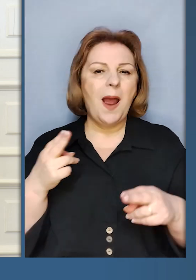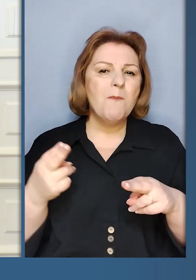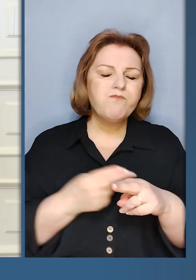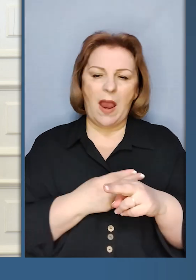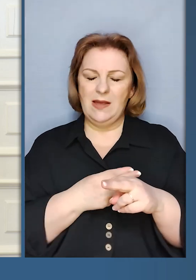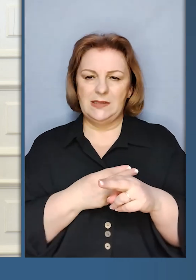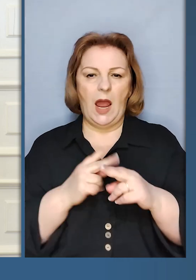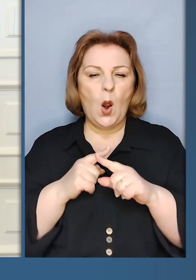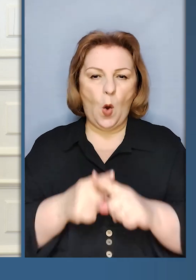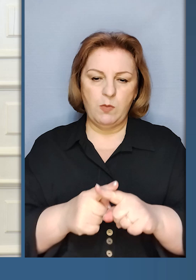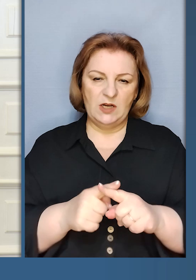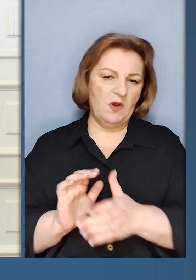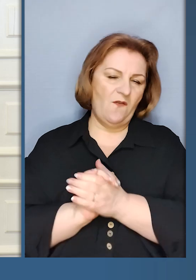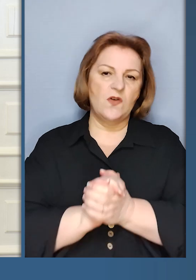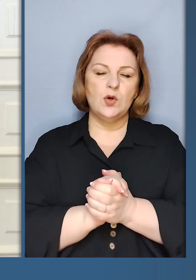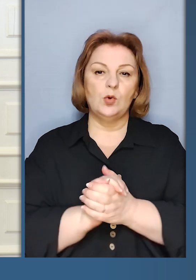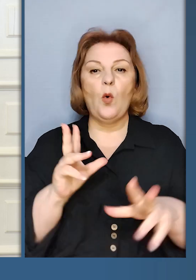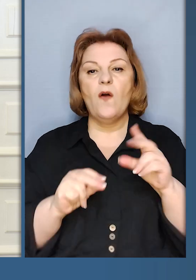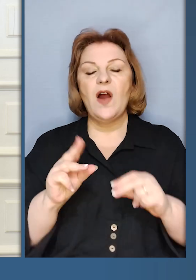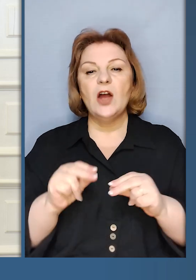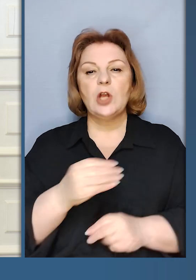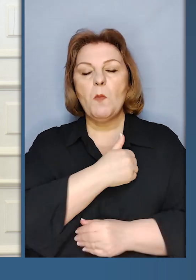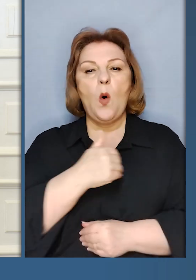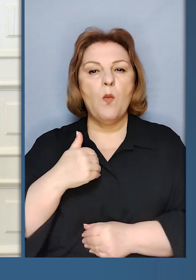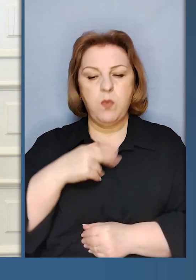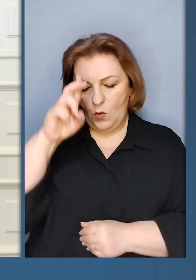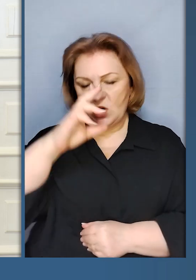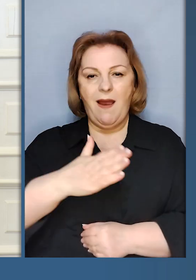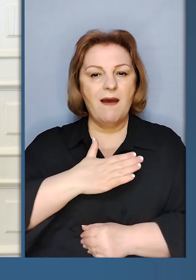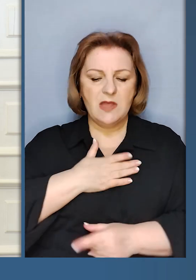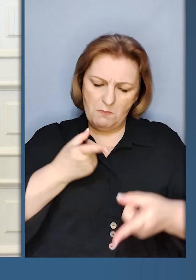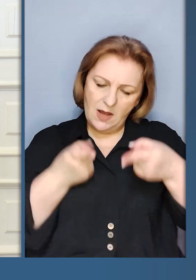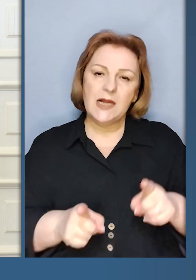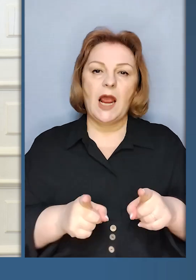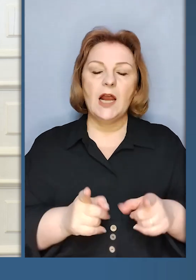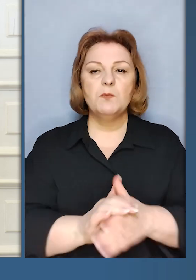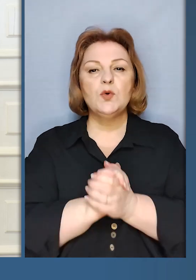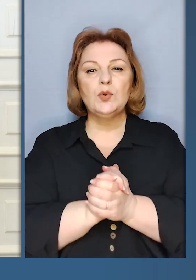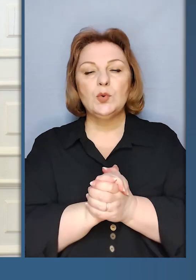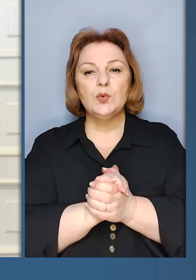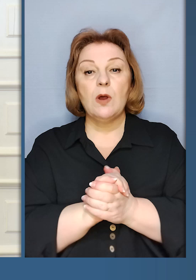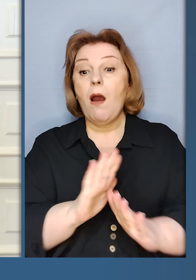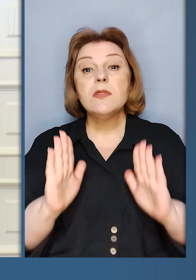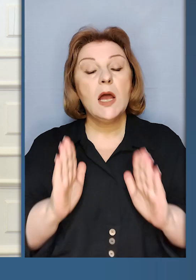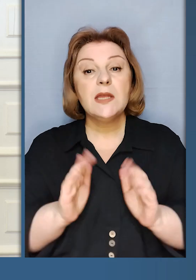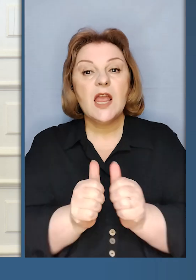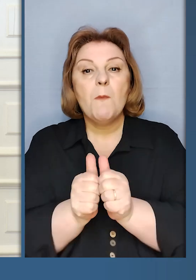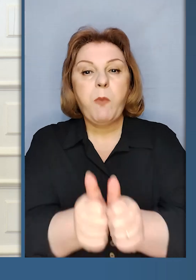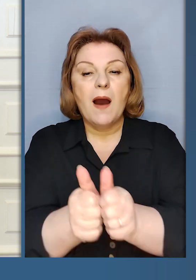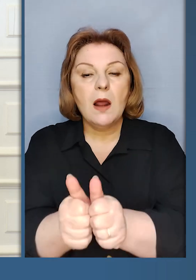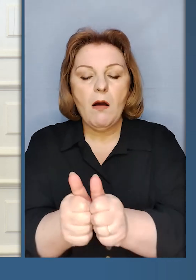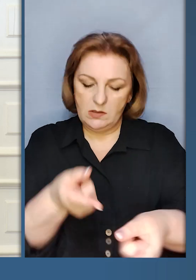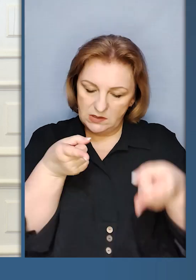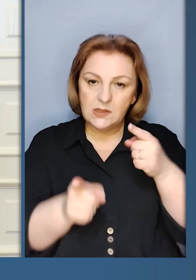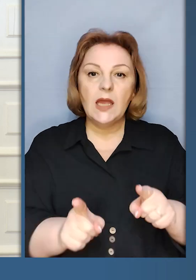дружбі, і ми вважаємо Польщу нашими реальними друзями, не тільки